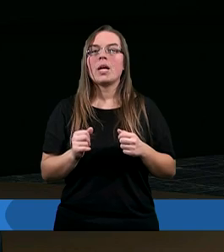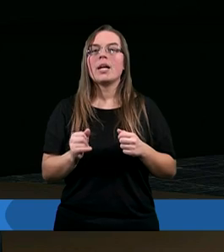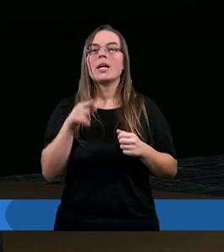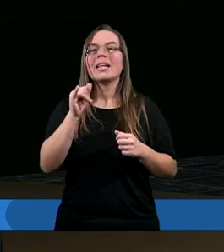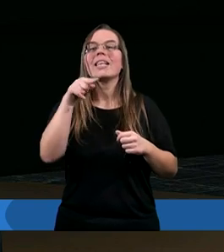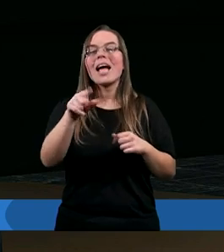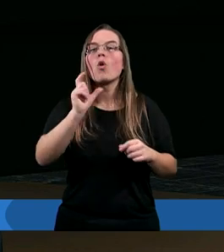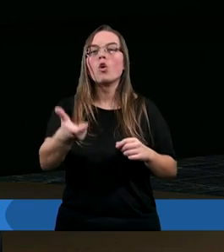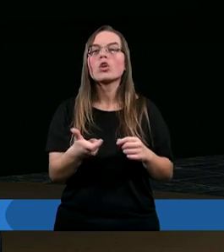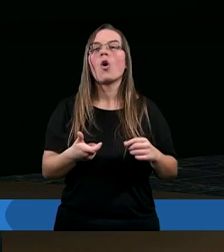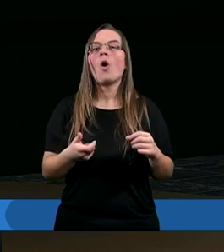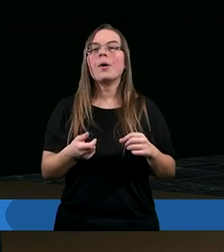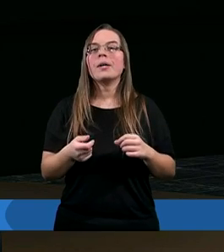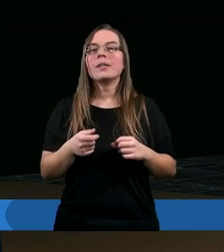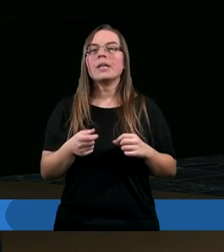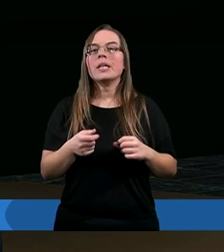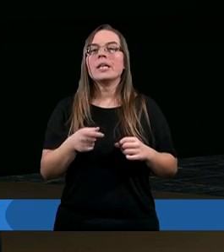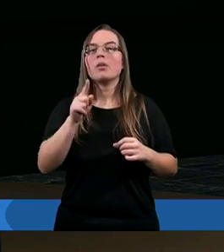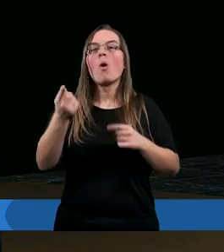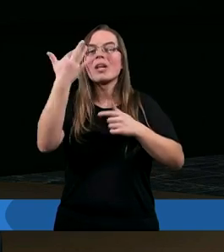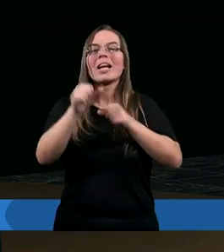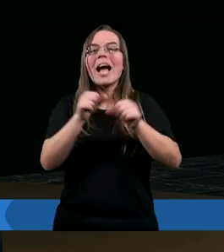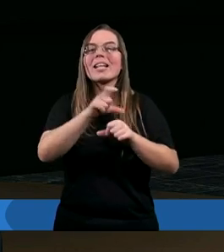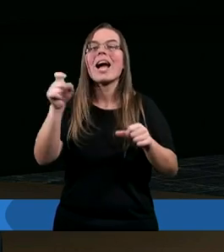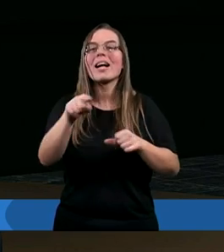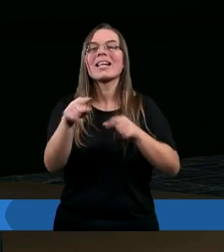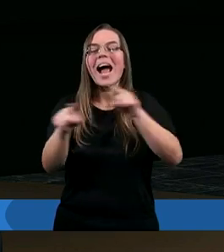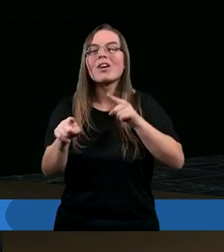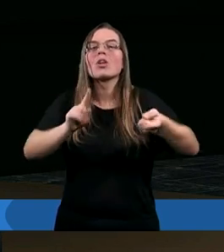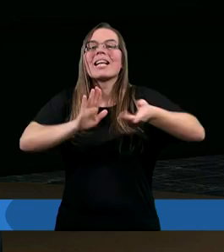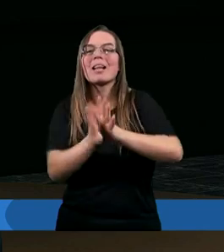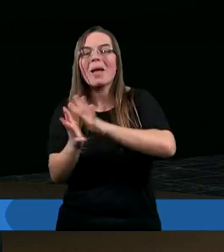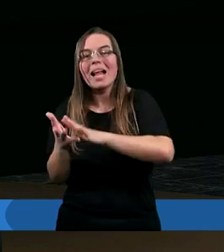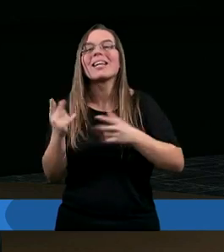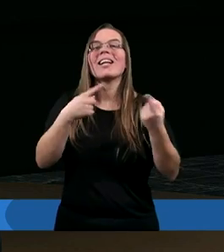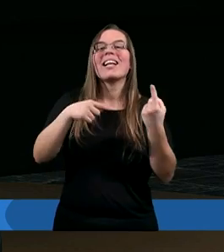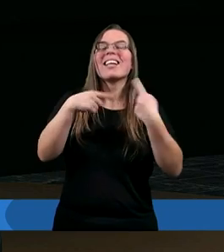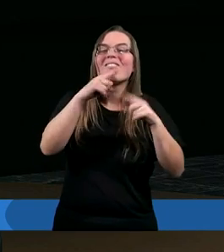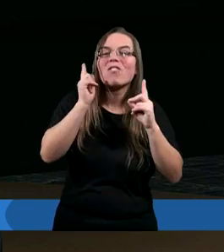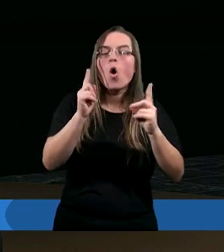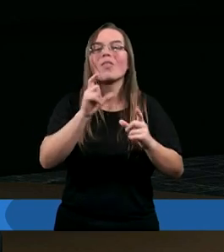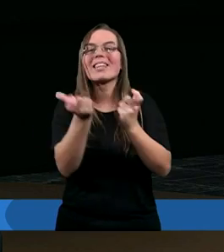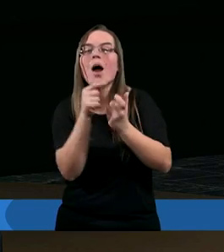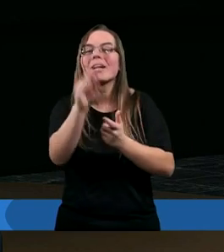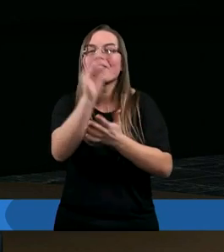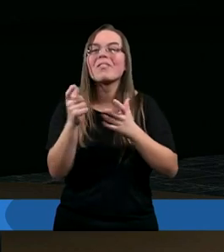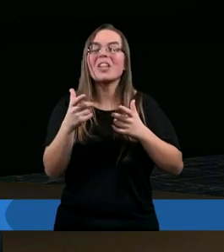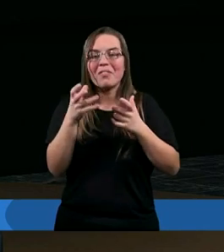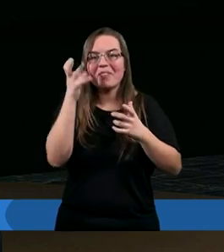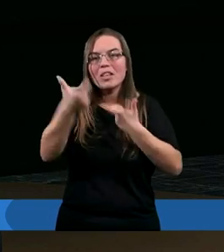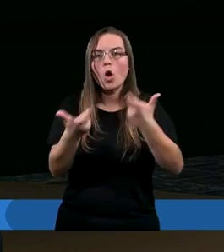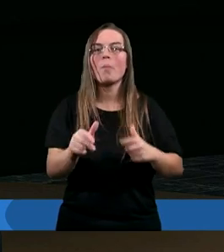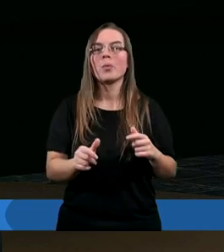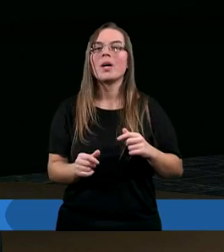I niektórzy się dopatrują jakby takiej znaczącej zmiany, zwrotów w całej dyskusji. Ale